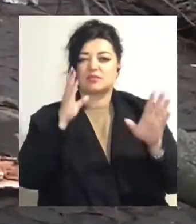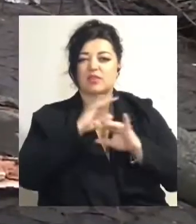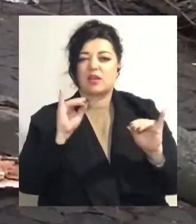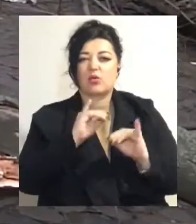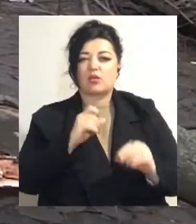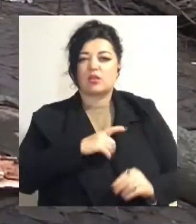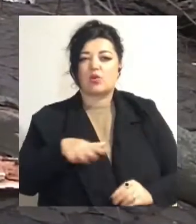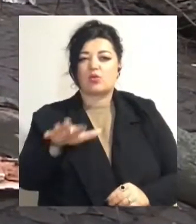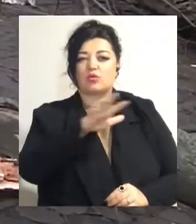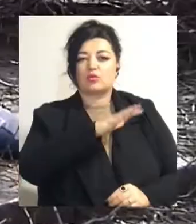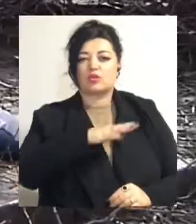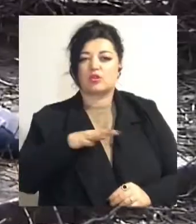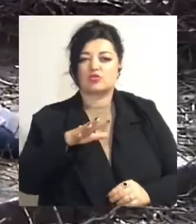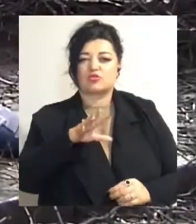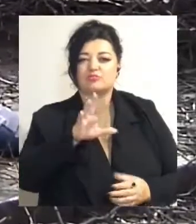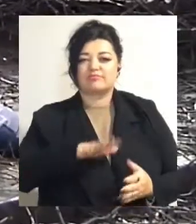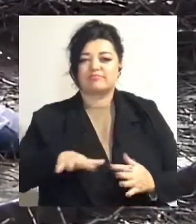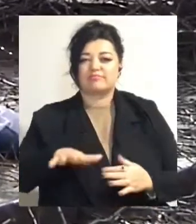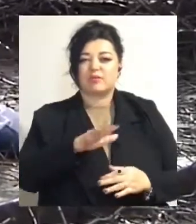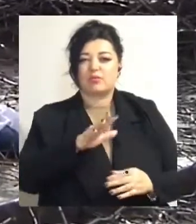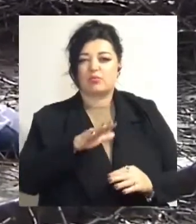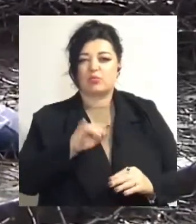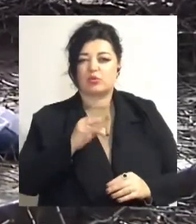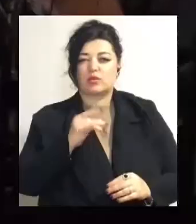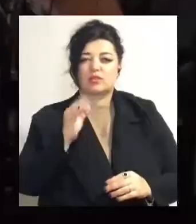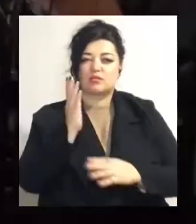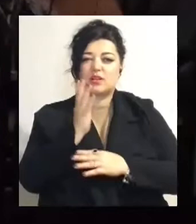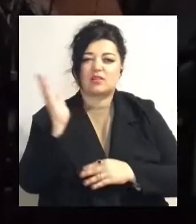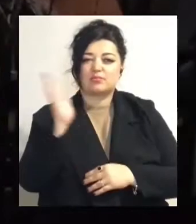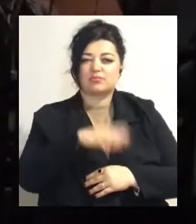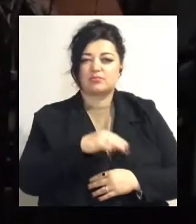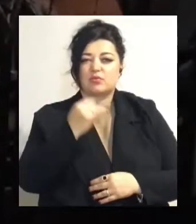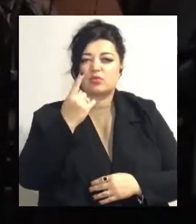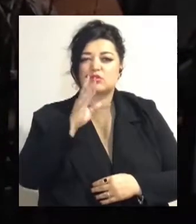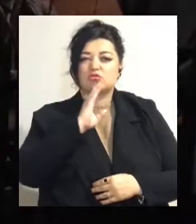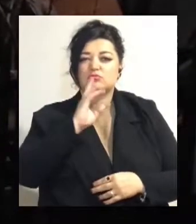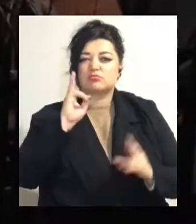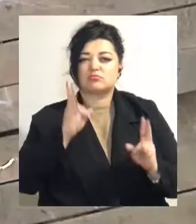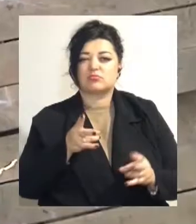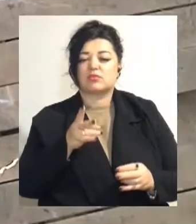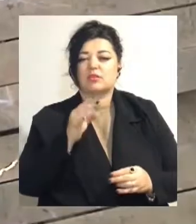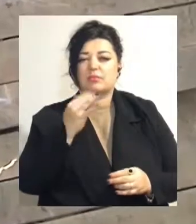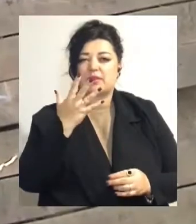Знеструмлені населені пункти, повалені дерева, загибла одна жінка, пошкоджено 5 квартир.